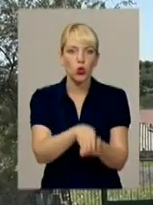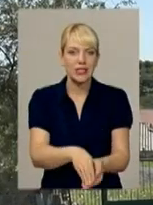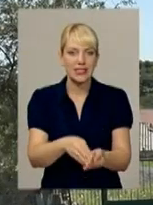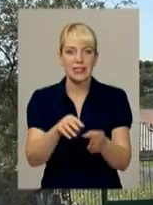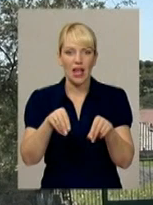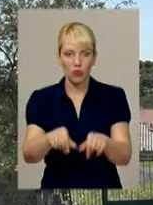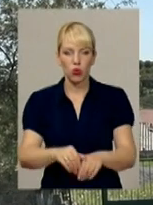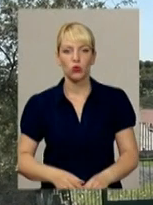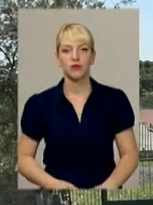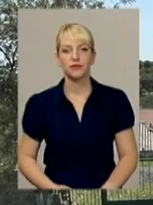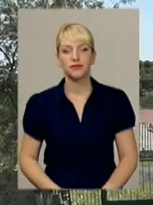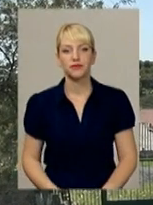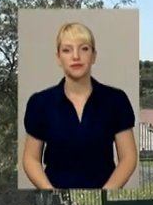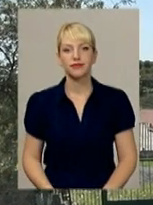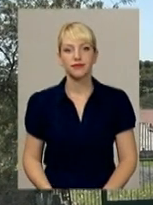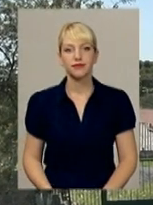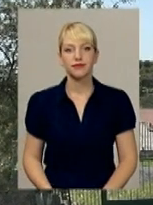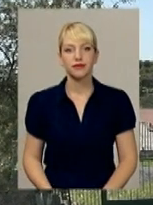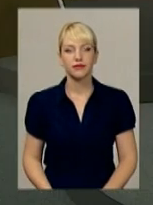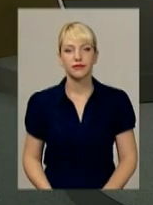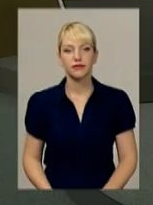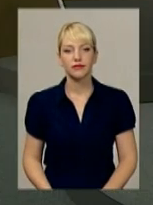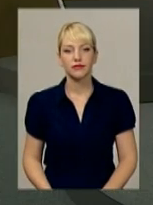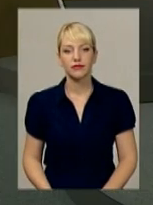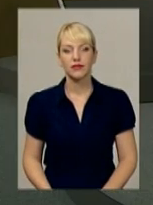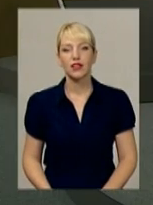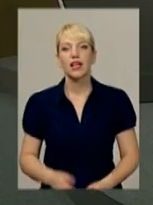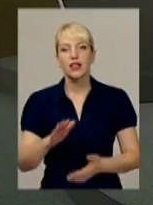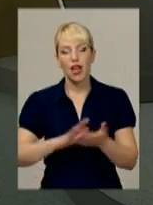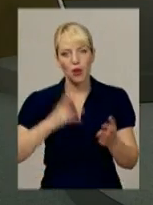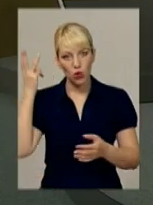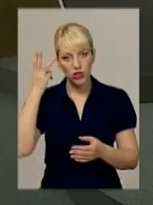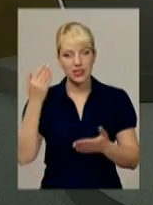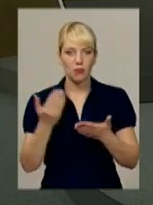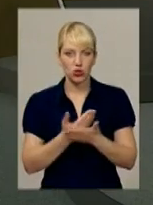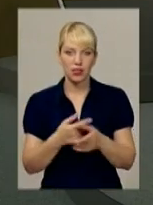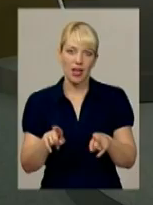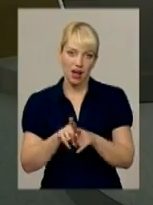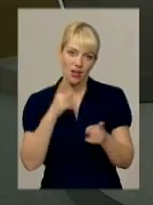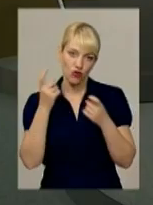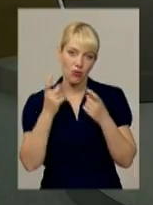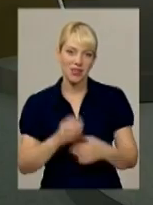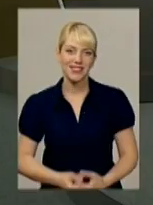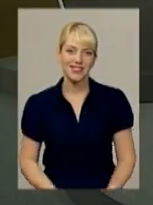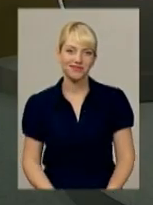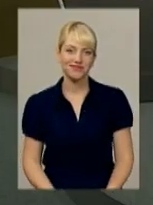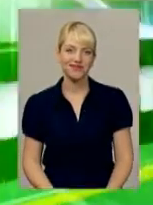Ярмолинецького району для інформаційного випуску. Далі у Подільській панорамі така інформація.